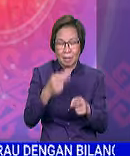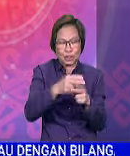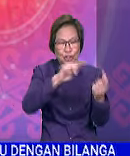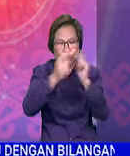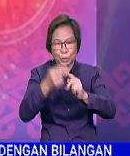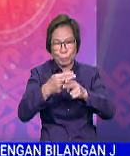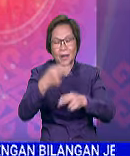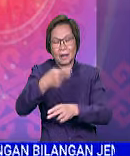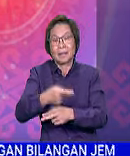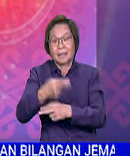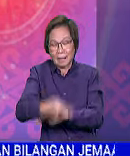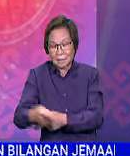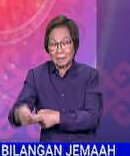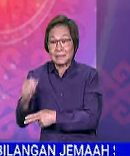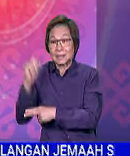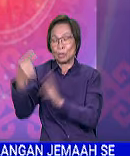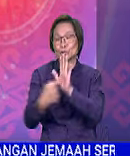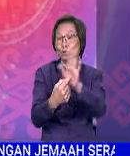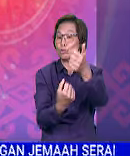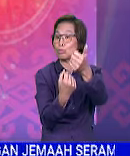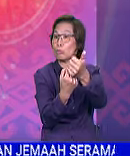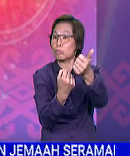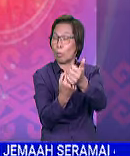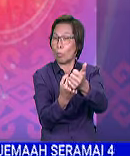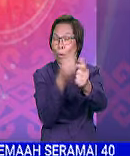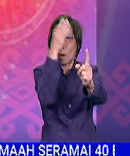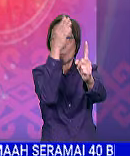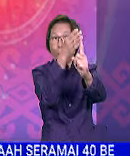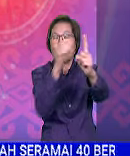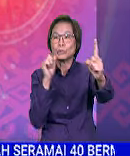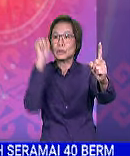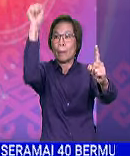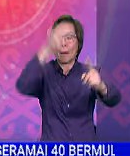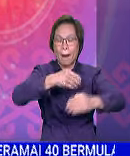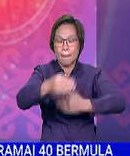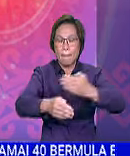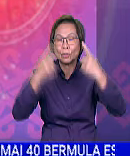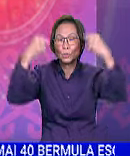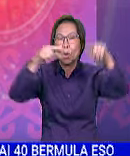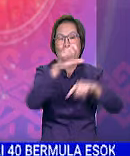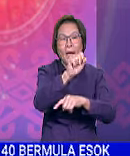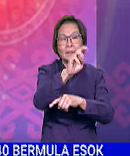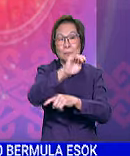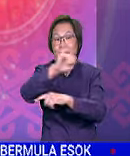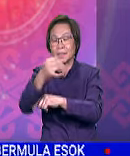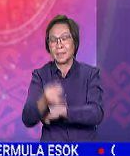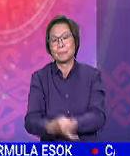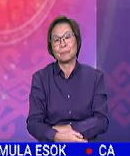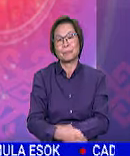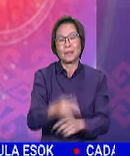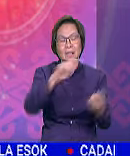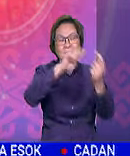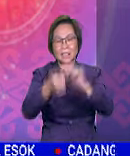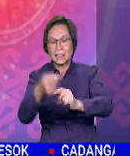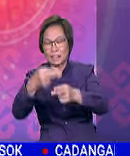Khazanah Sabah bagi menunjukkan tanda sokongan kepada Halatuju Sabah Maju Jaya SMJ. Majlis penjenamaan